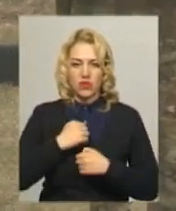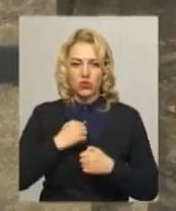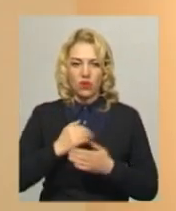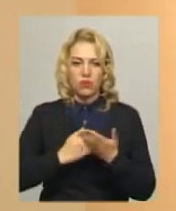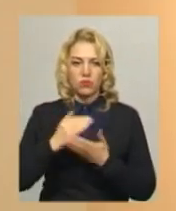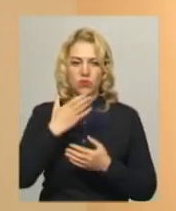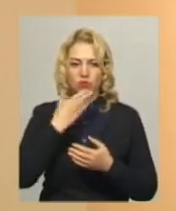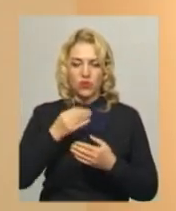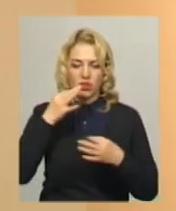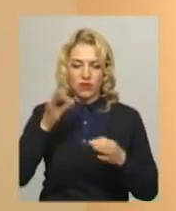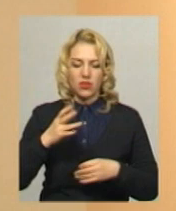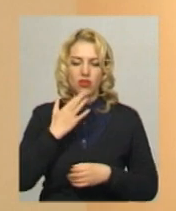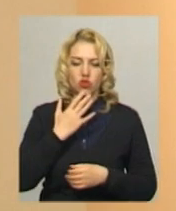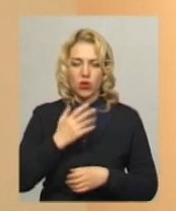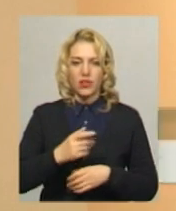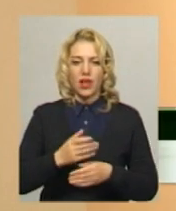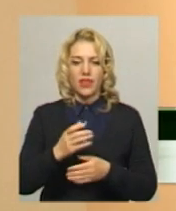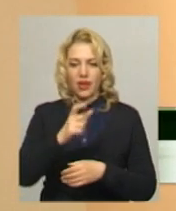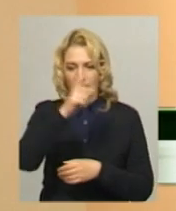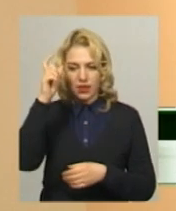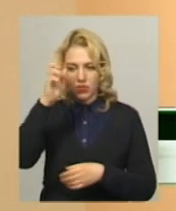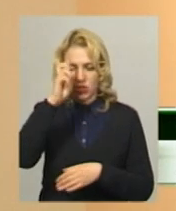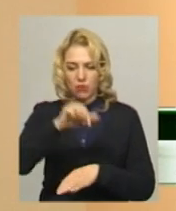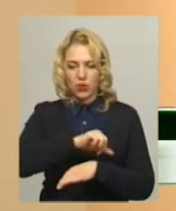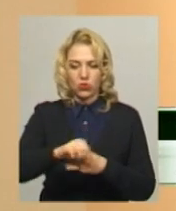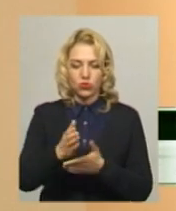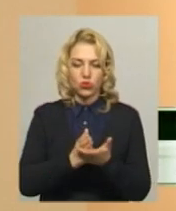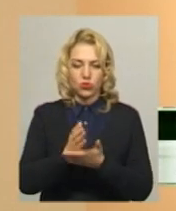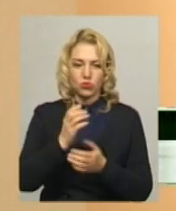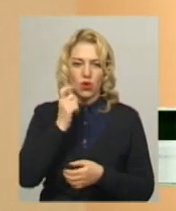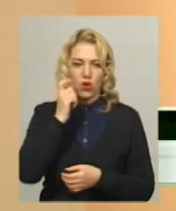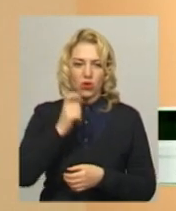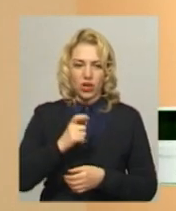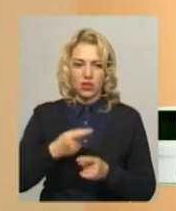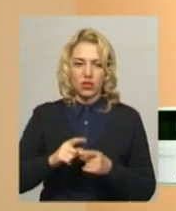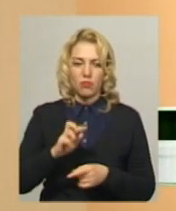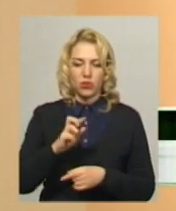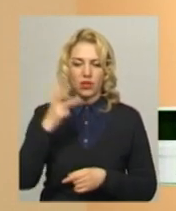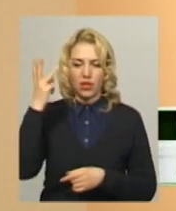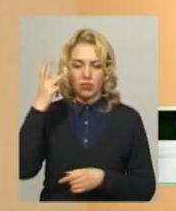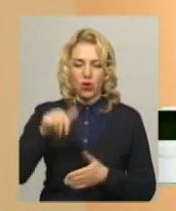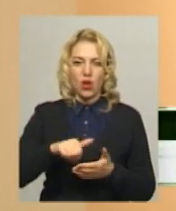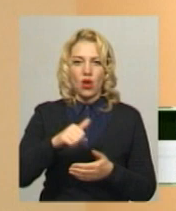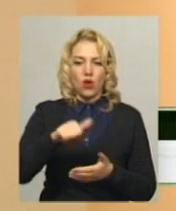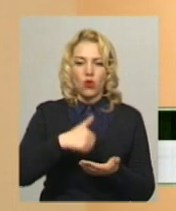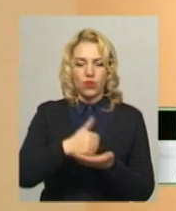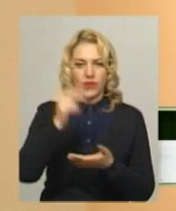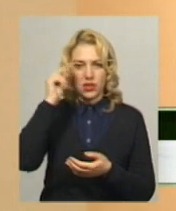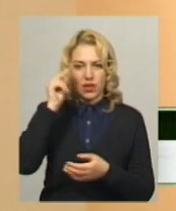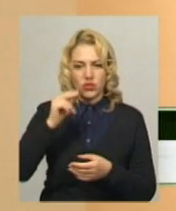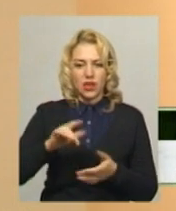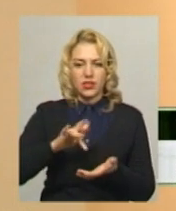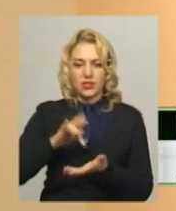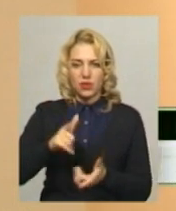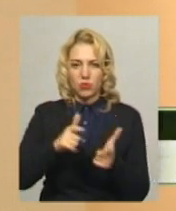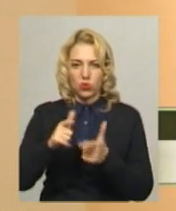навички. Національна академія Державної прикордонної служби України імені Богдана Хмельницького, головний навчальний центр підготовки особового складу